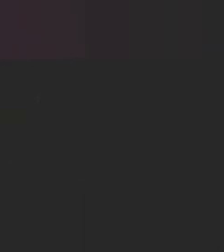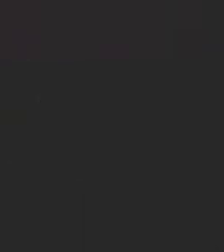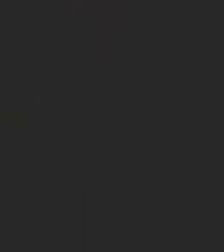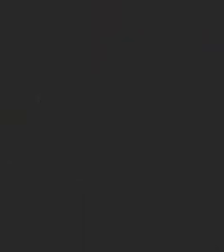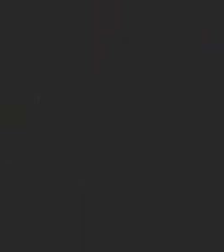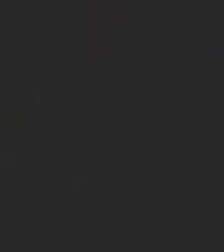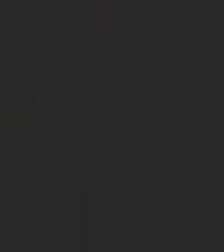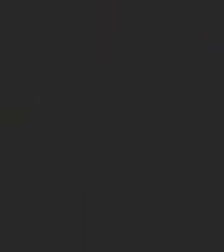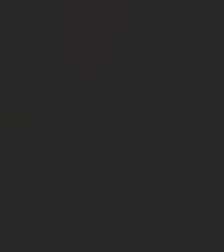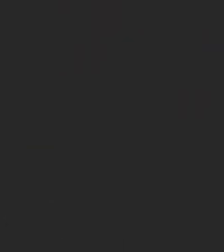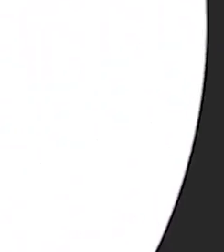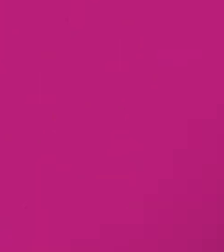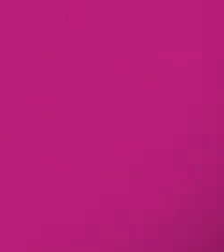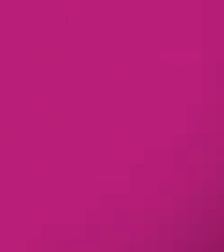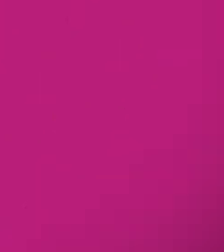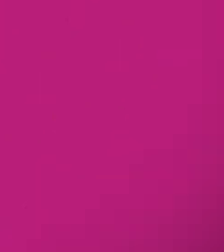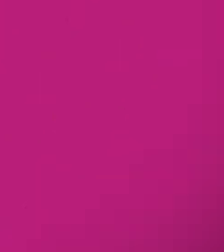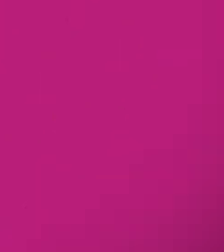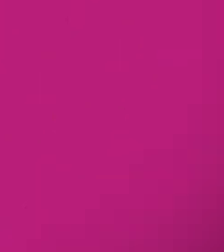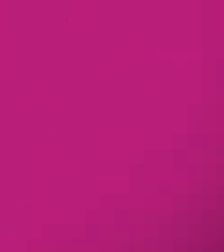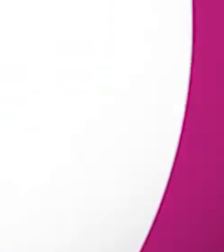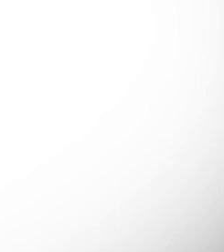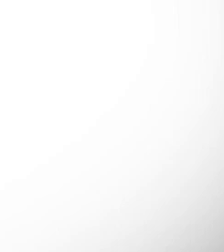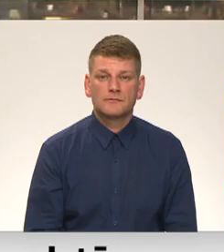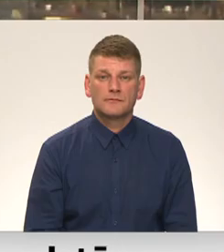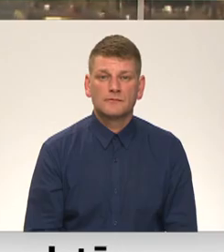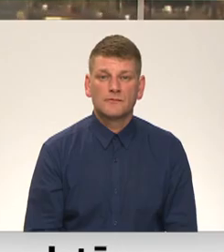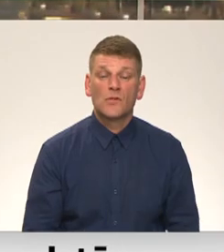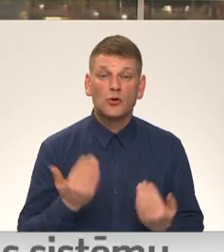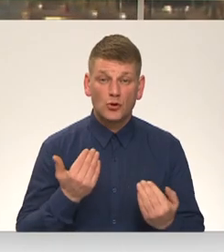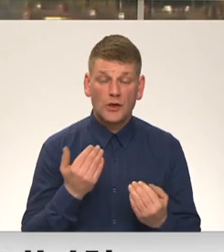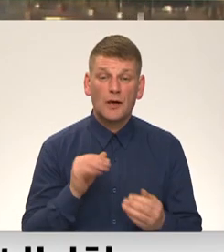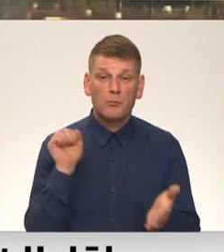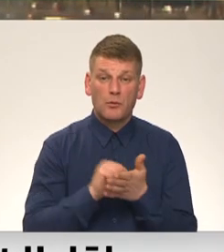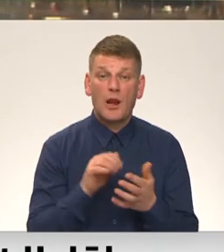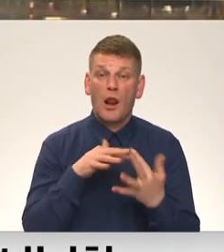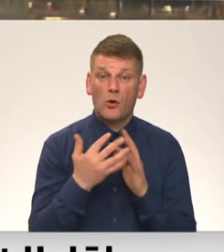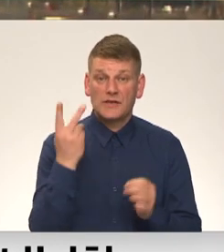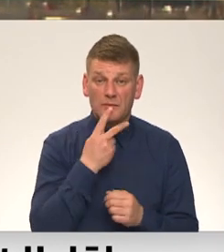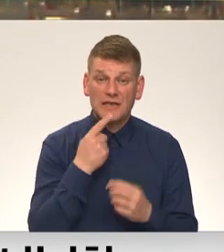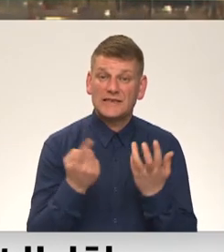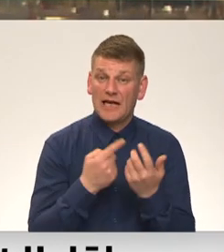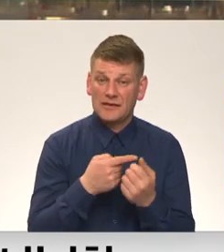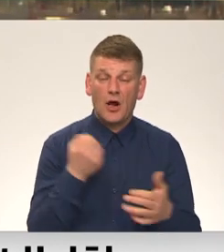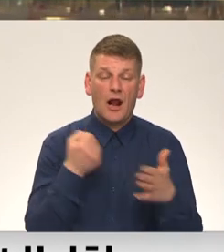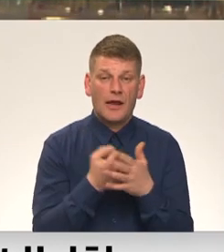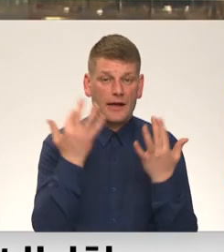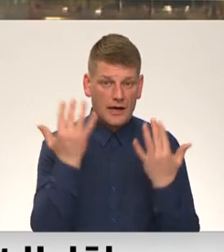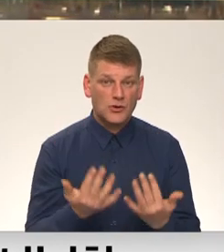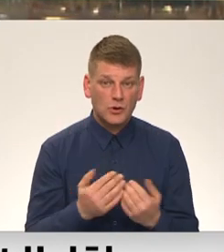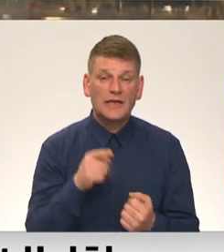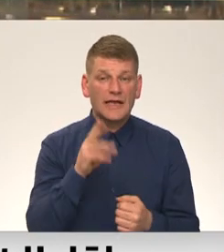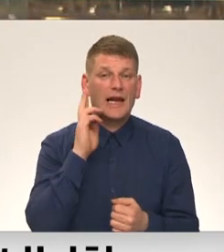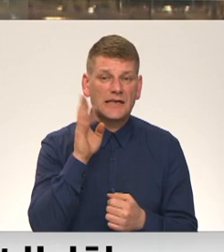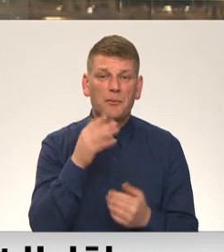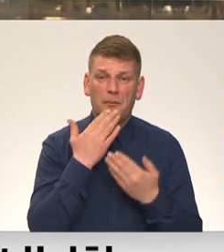Re, visi ēters ir te! Šodien publicēti lauksaimniecības skaitīšanas galīgie rezultāti. Tie